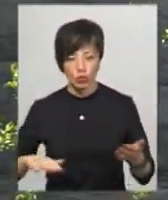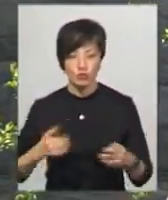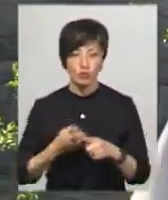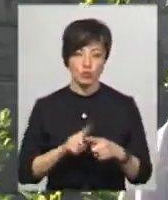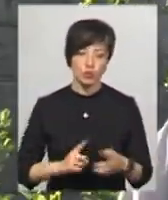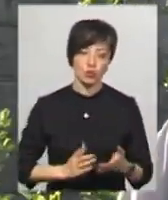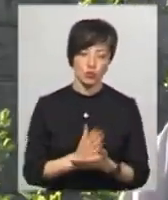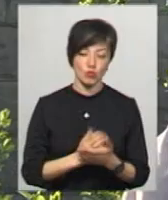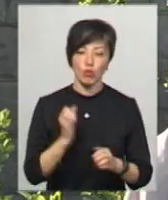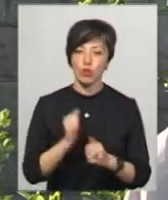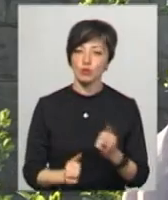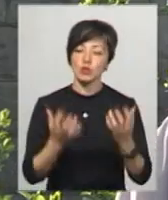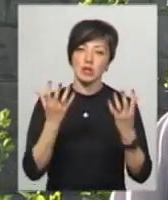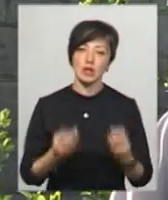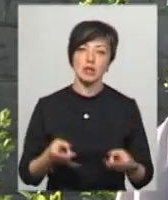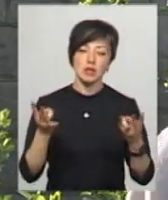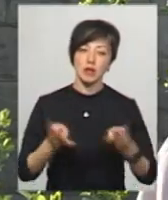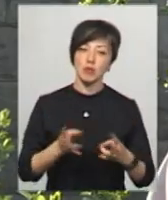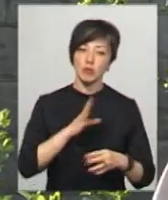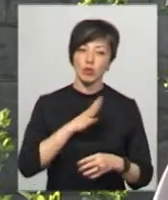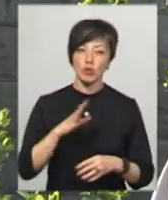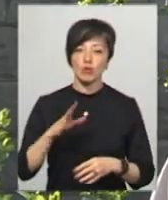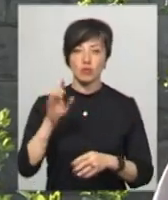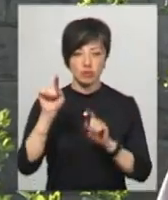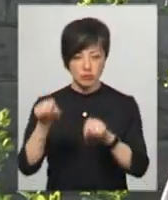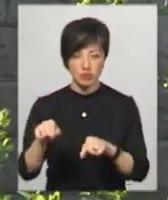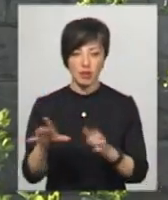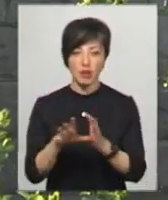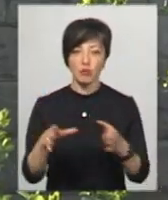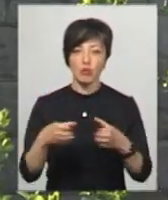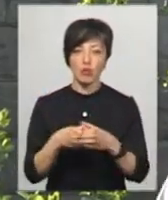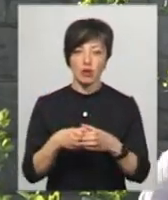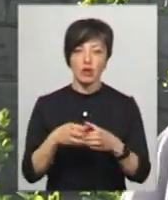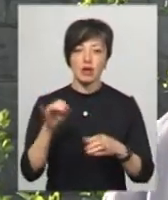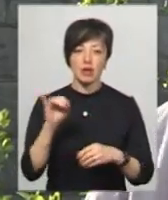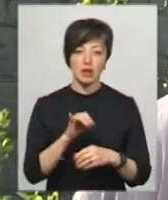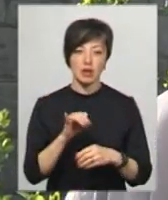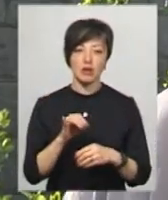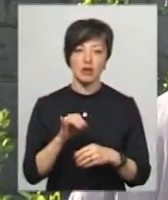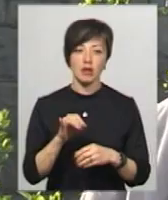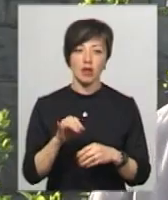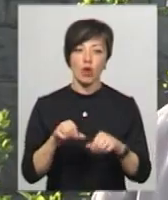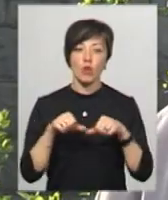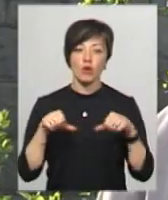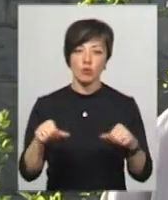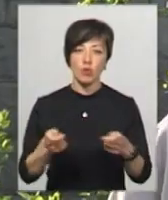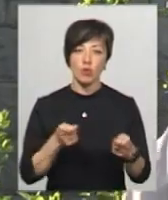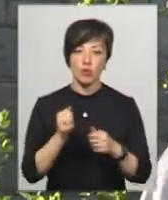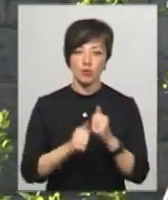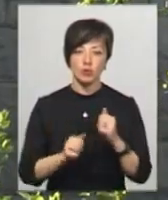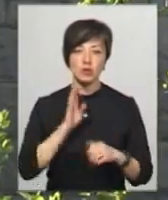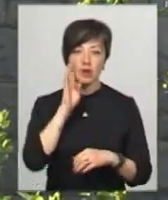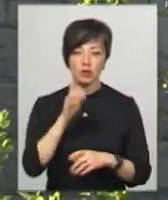цю службу. Кожен день треба було бути на енергоблокі, проводити його і урядовій комісії, і кожен ранок